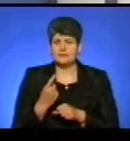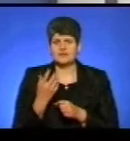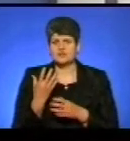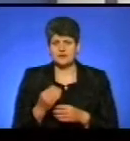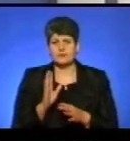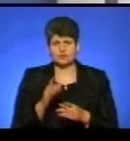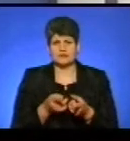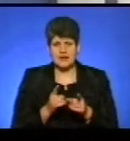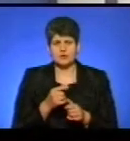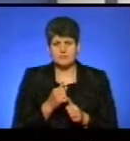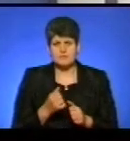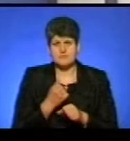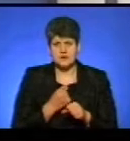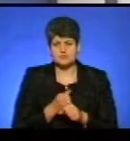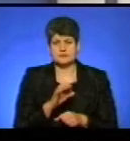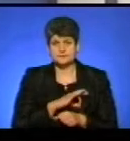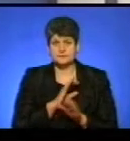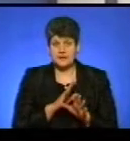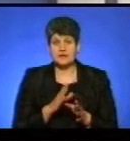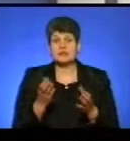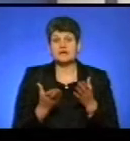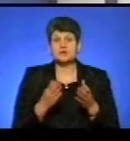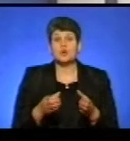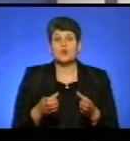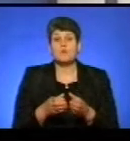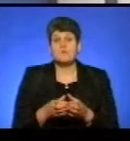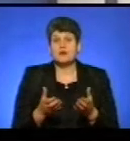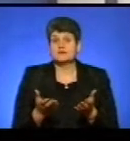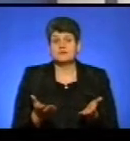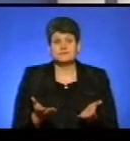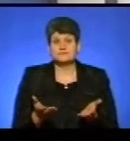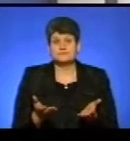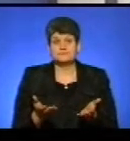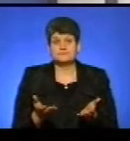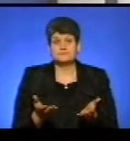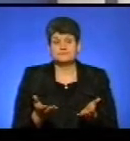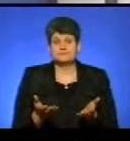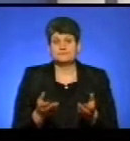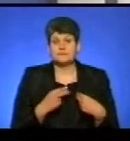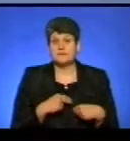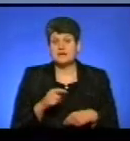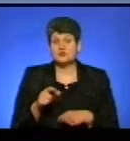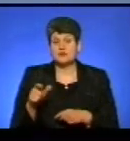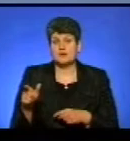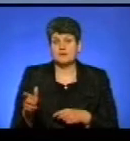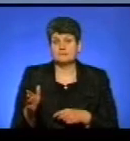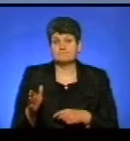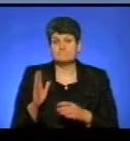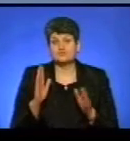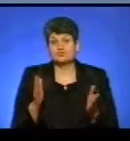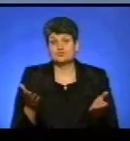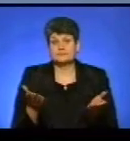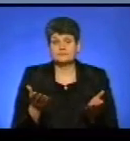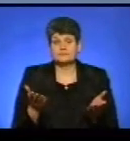днів і будуть реально все працювати і освоїти. Якщо команда і, скажімо так, адмінперсонал будуть, ну, десь,